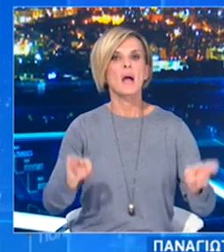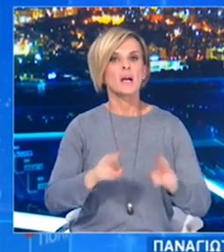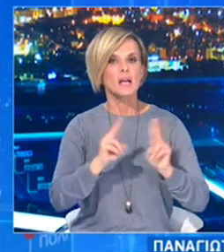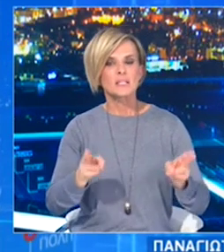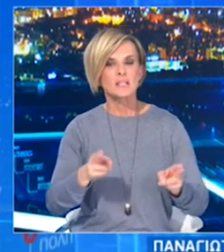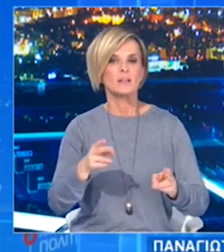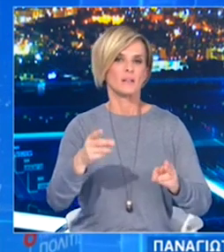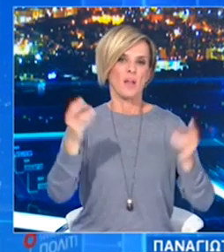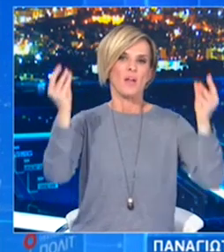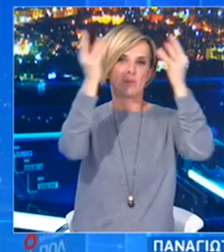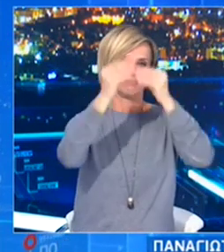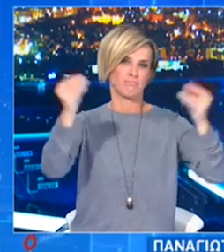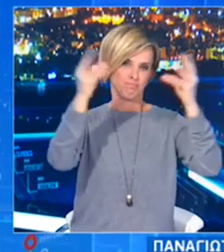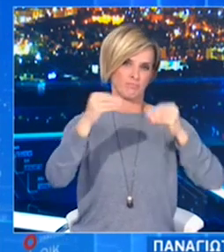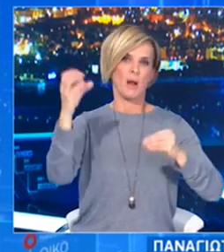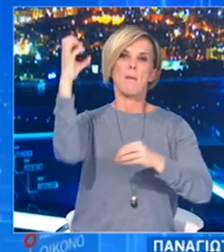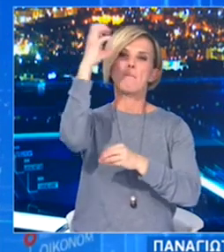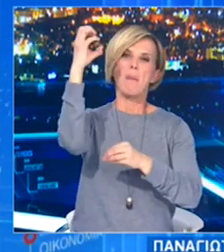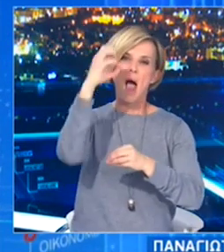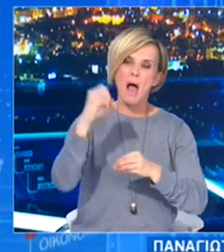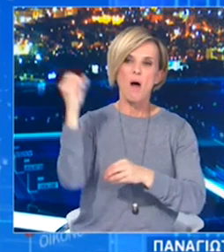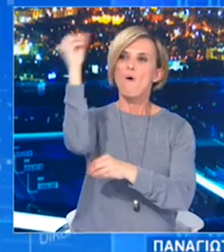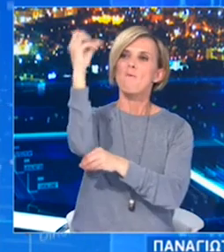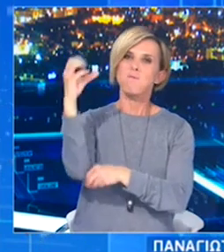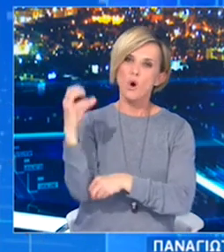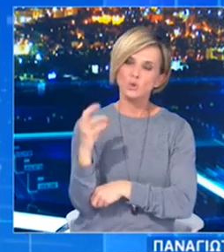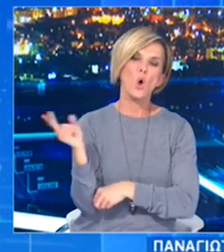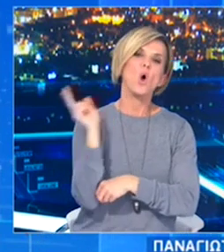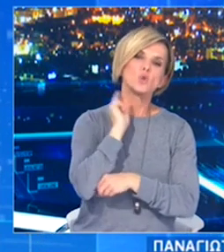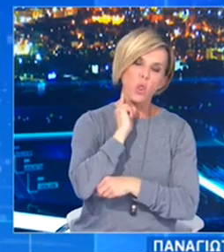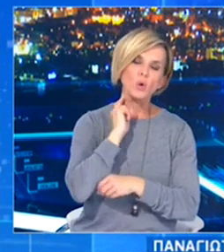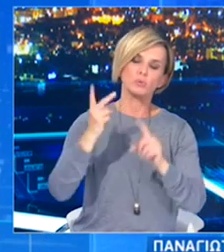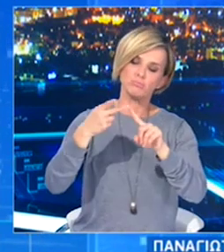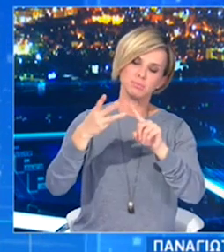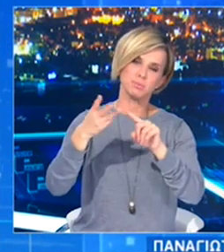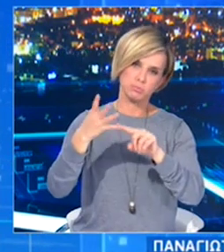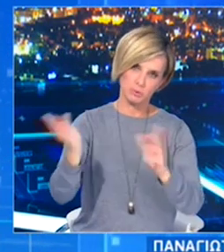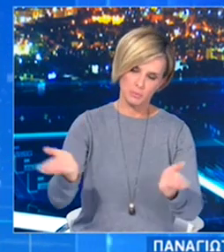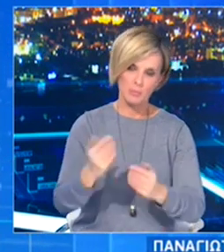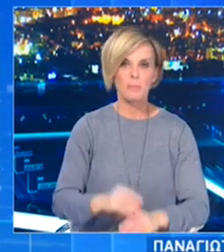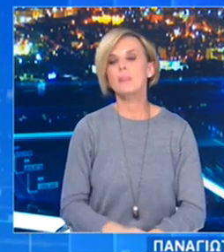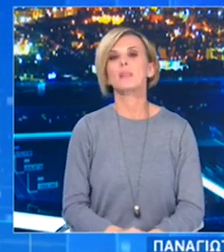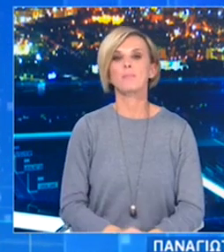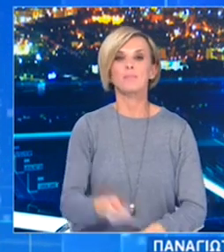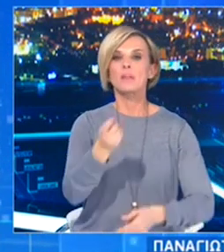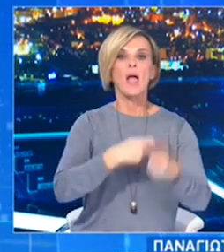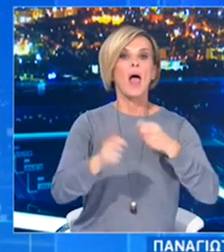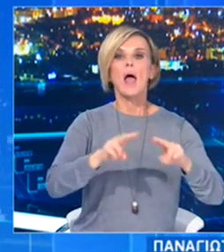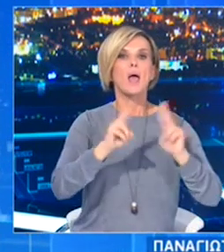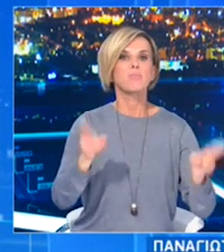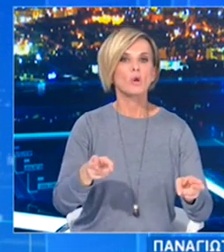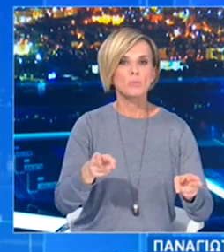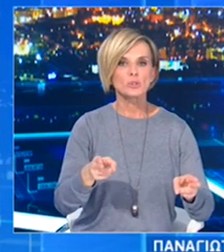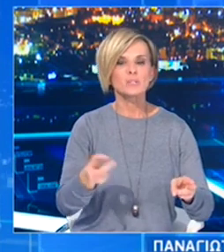χριστουγενιάτικα δέντρα με κωδικό αριθμό δραστηριότητας 47595616. Λιανικό εμπόριο απομιμίσιο